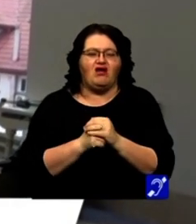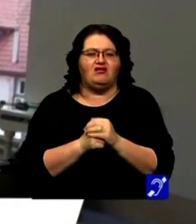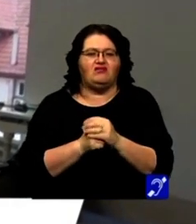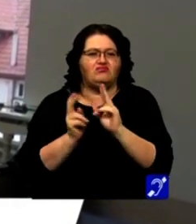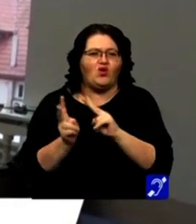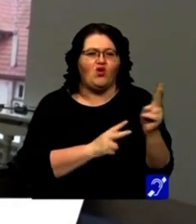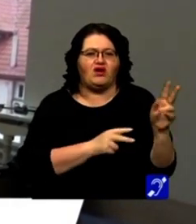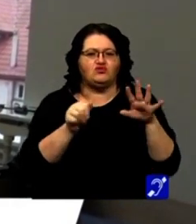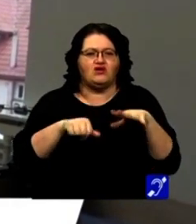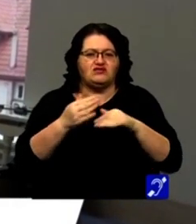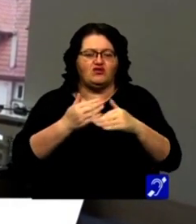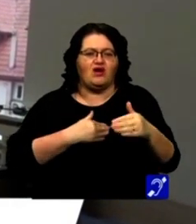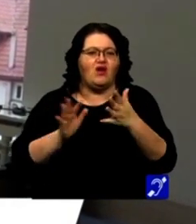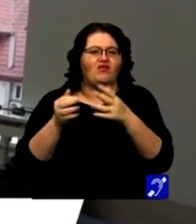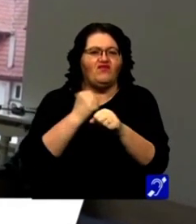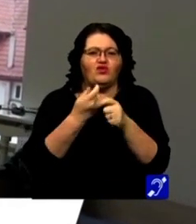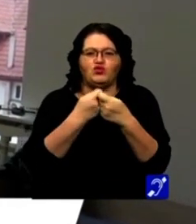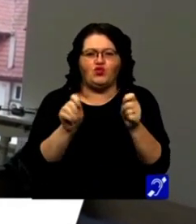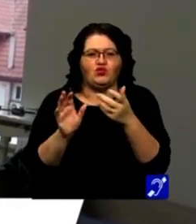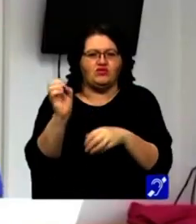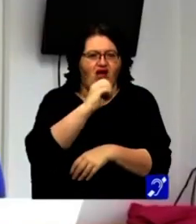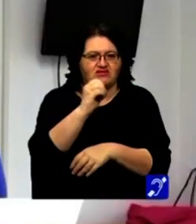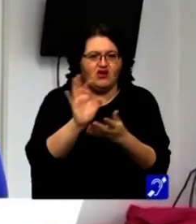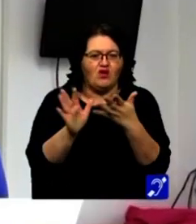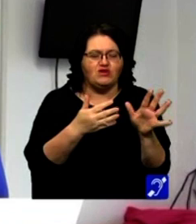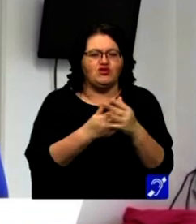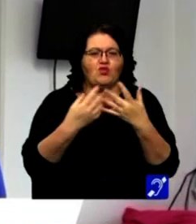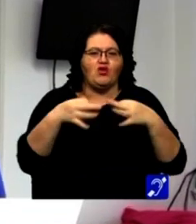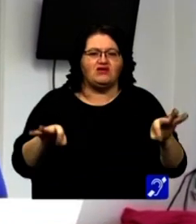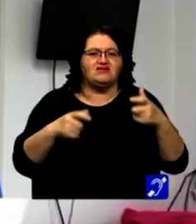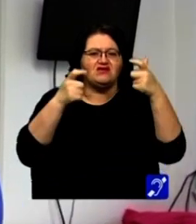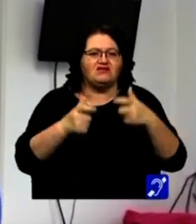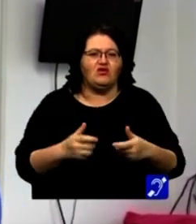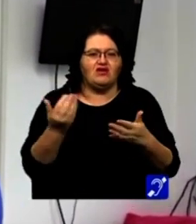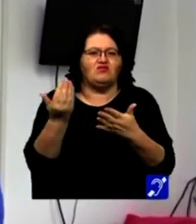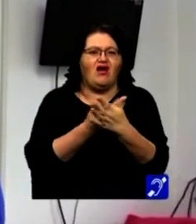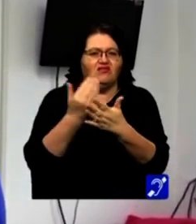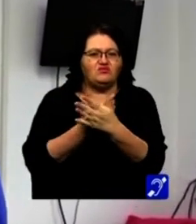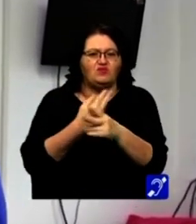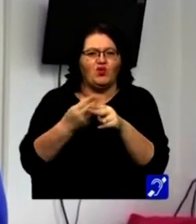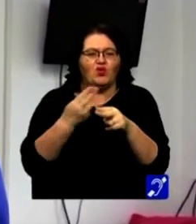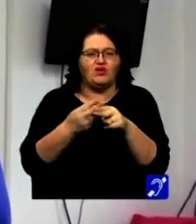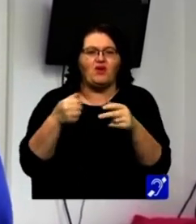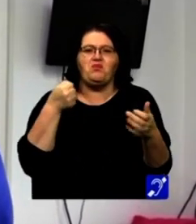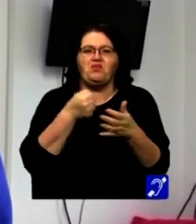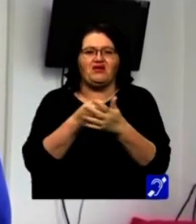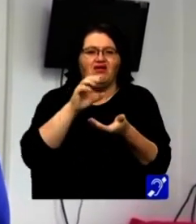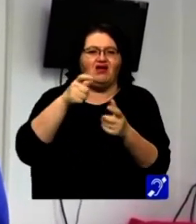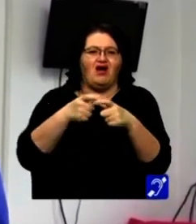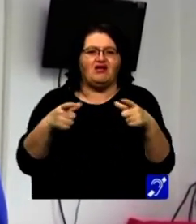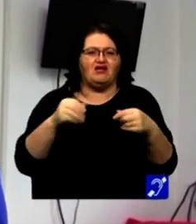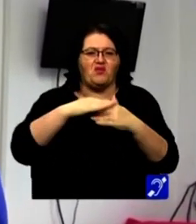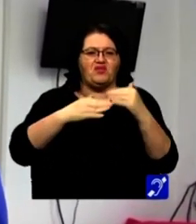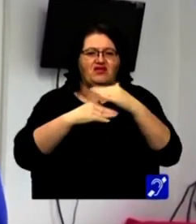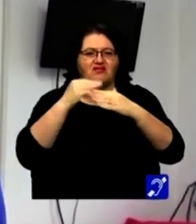de șase luni. Am făcut totul de la zero, am modernizat saloanele în sensul că s-a dat jos toate în cuela, s-a ajuns la cărămidă, s-a